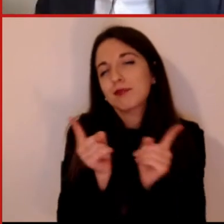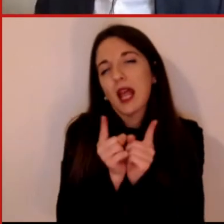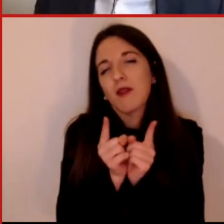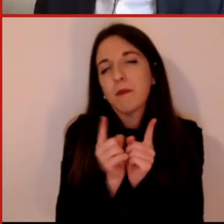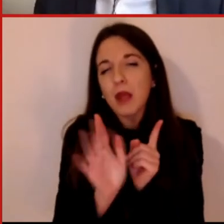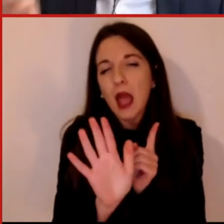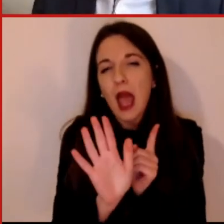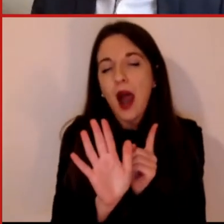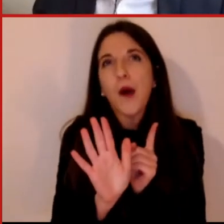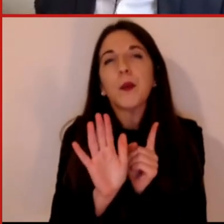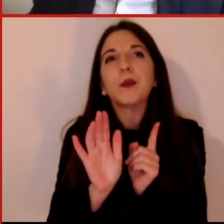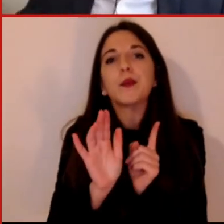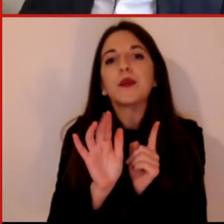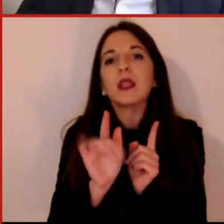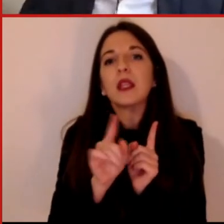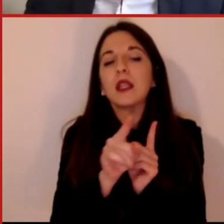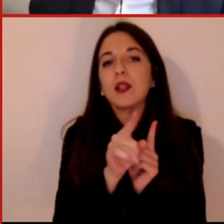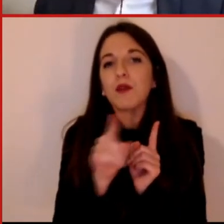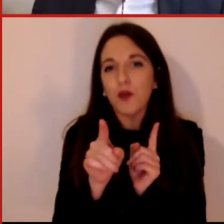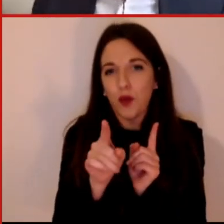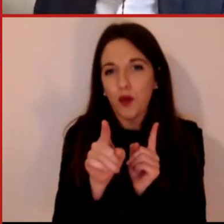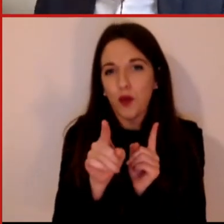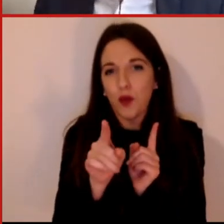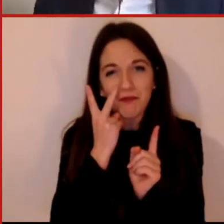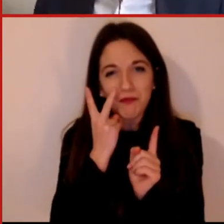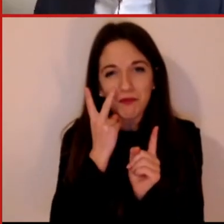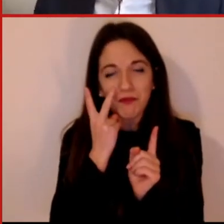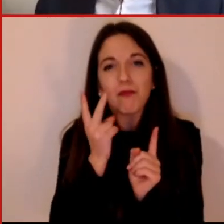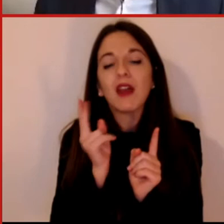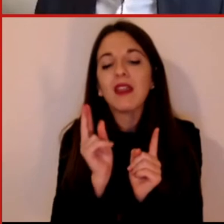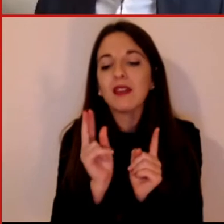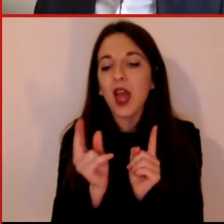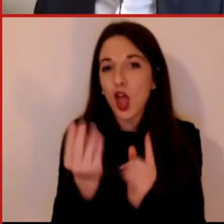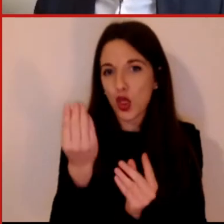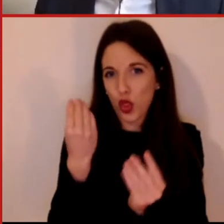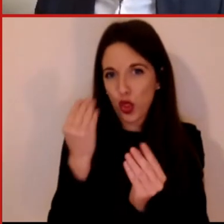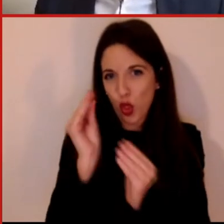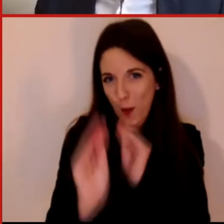cui potete rispondere cercherò di